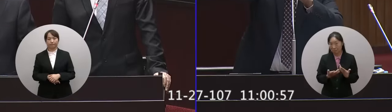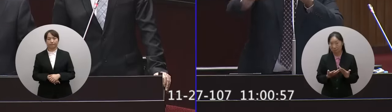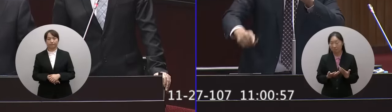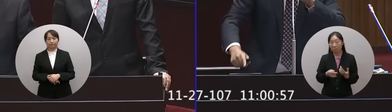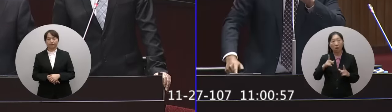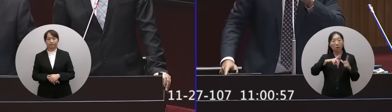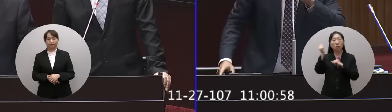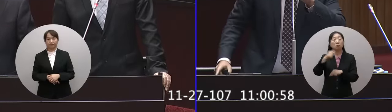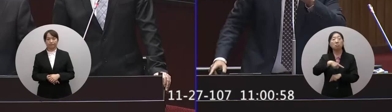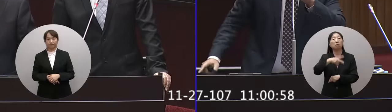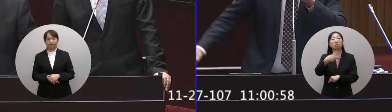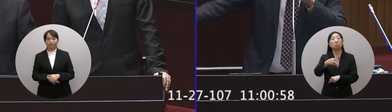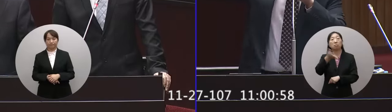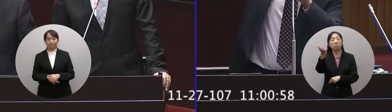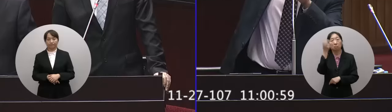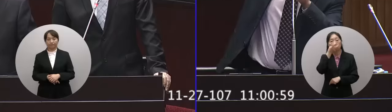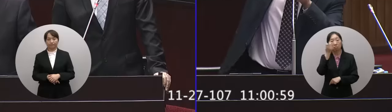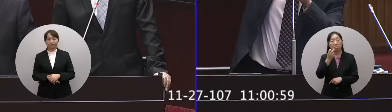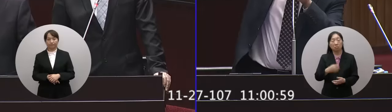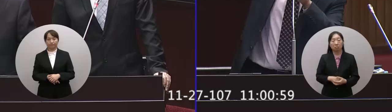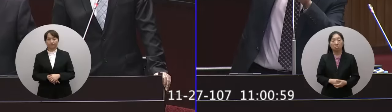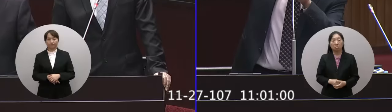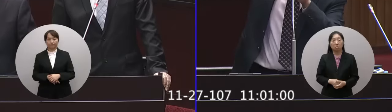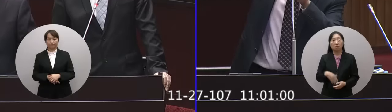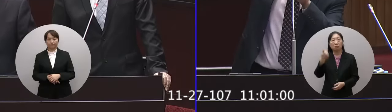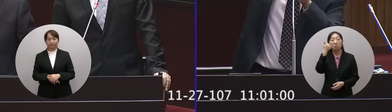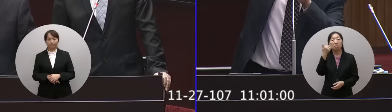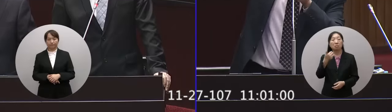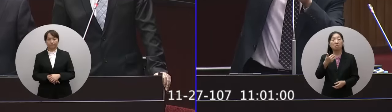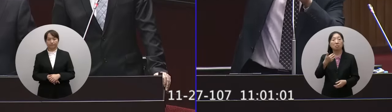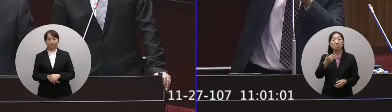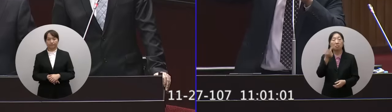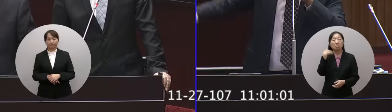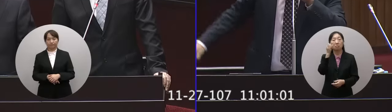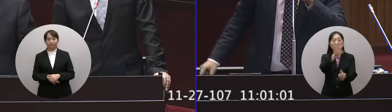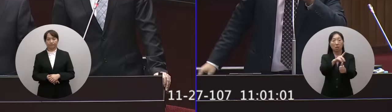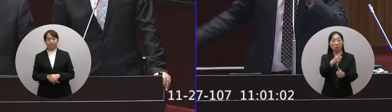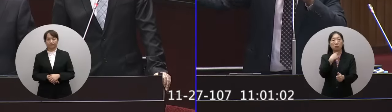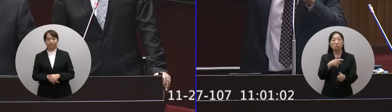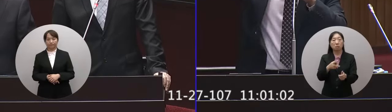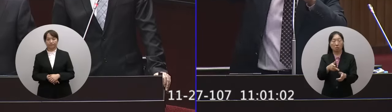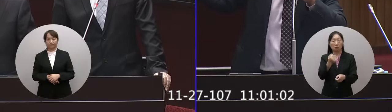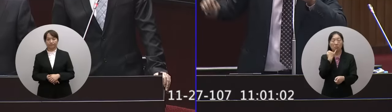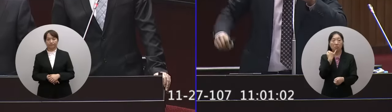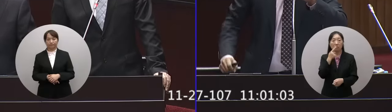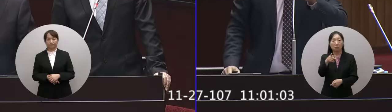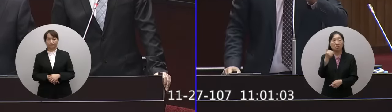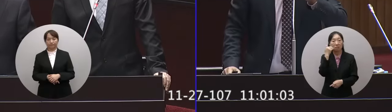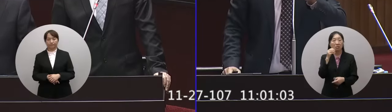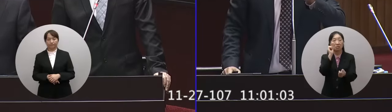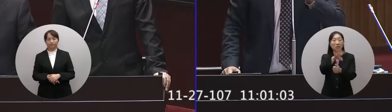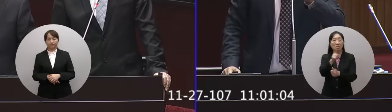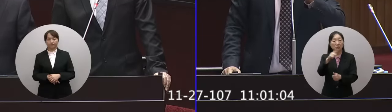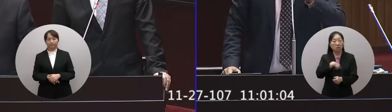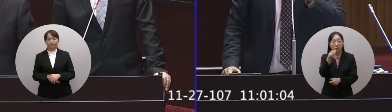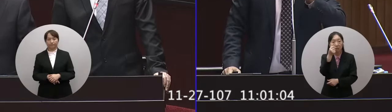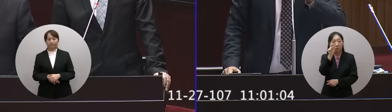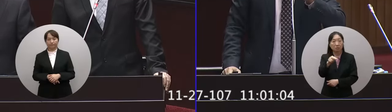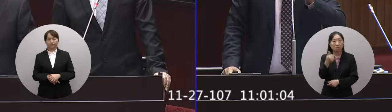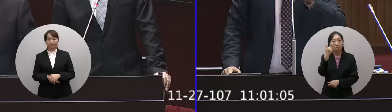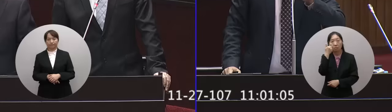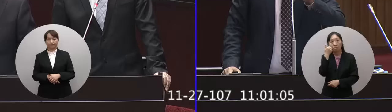回去調查誰決定要台鐵出來欺騙社會大眾的該不該處理該不